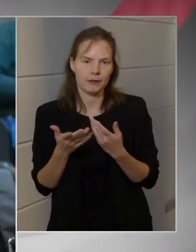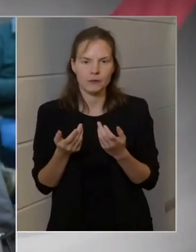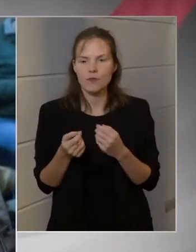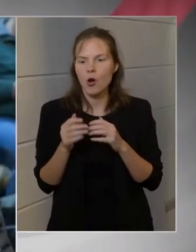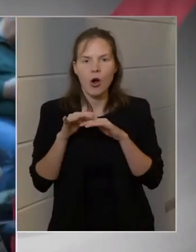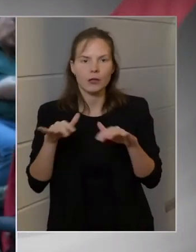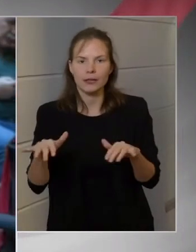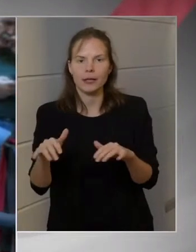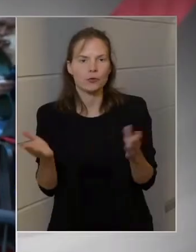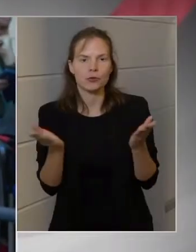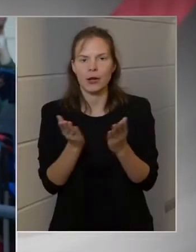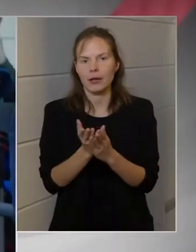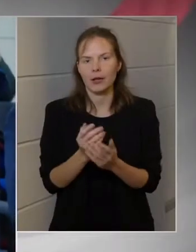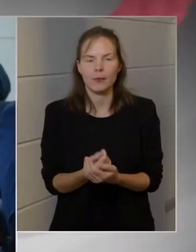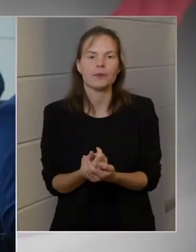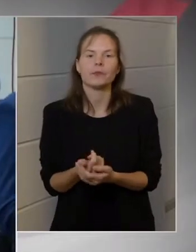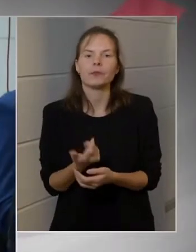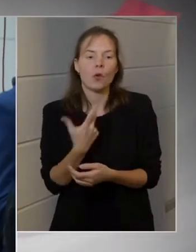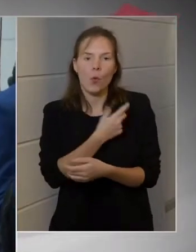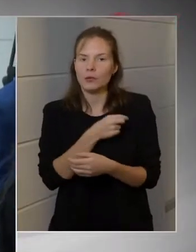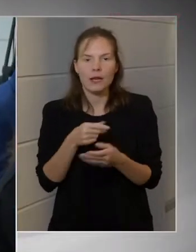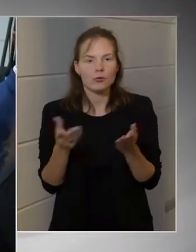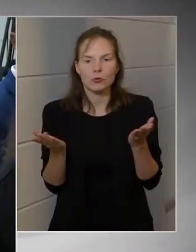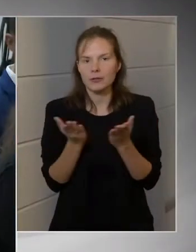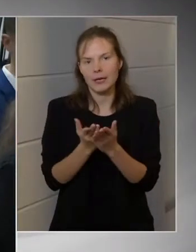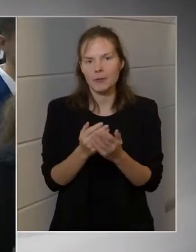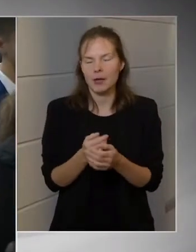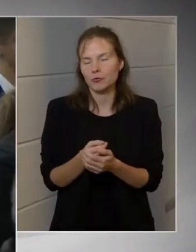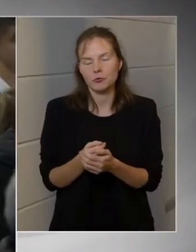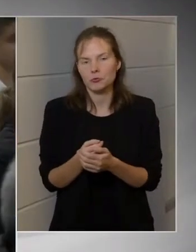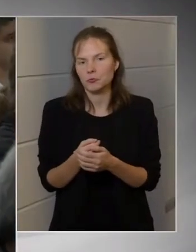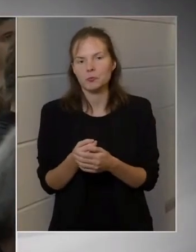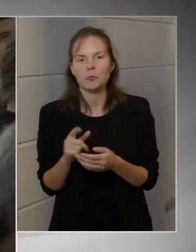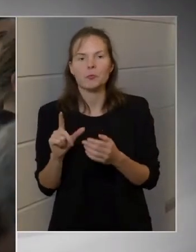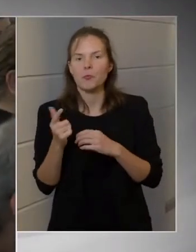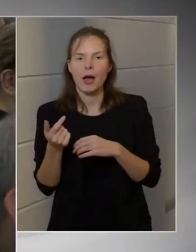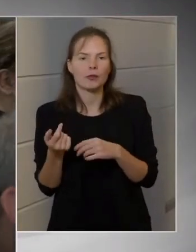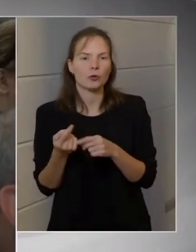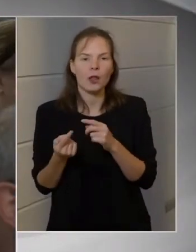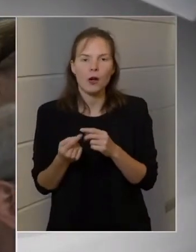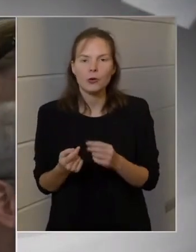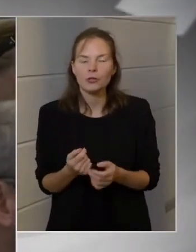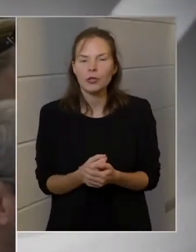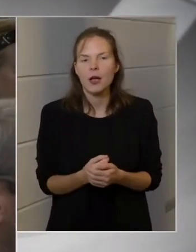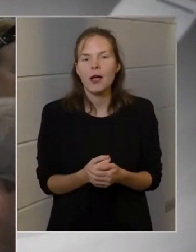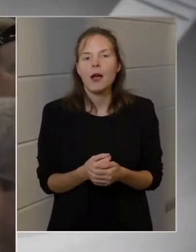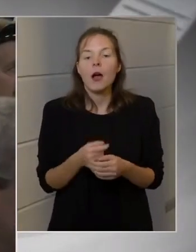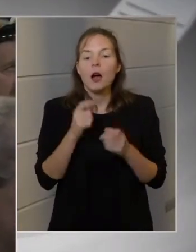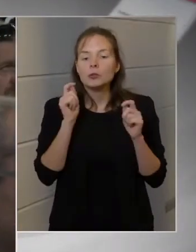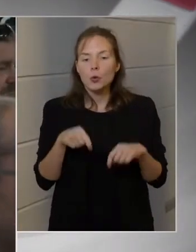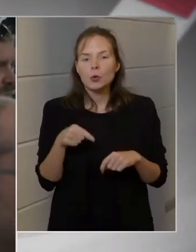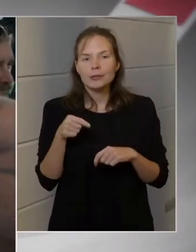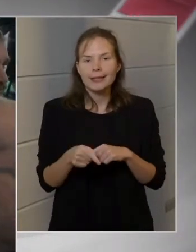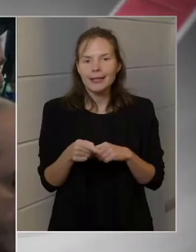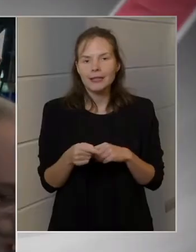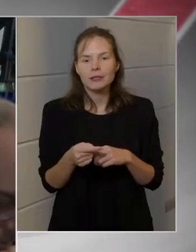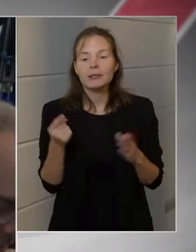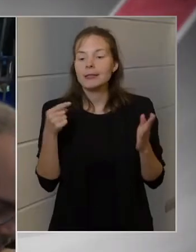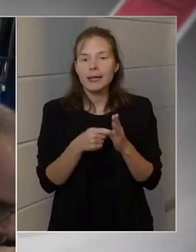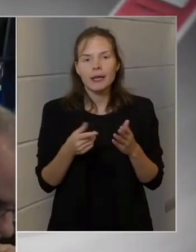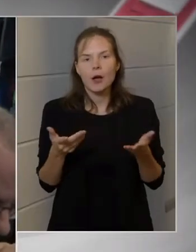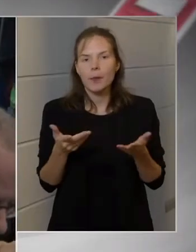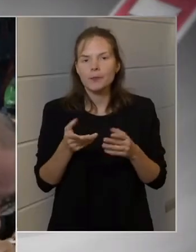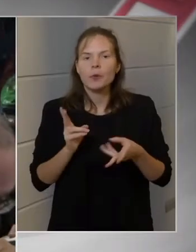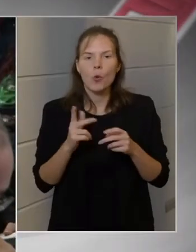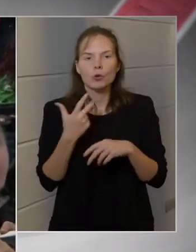tekintve az oltottsághoz képest. Ezek a döntések azt szolgálják, hogy az oltások száma emelkedjen, és azt